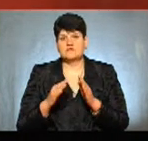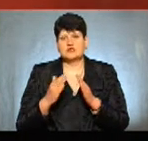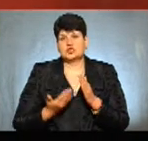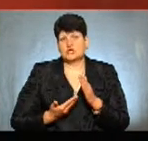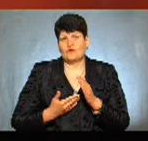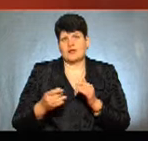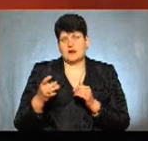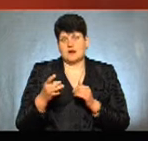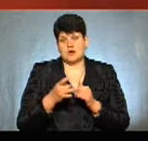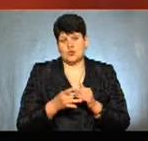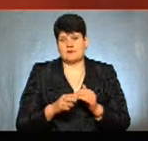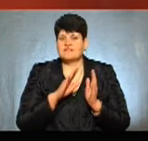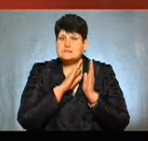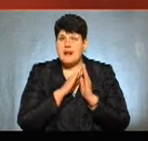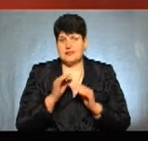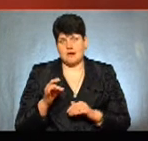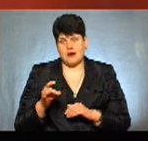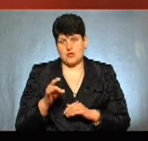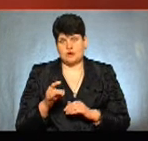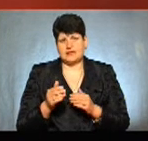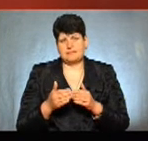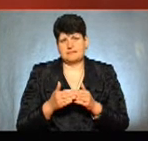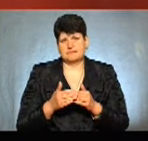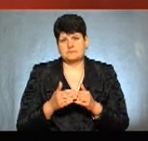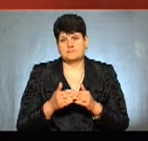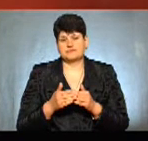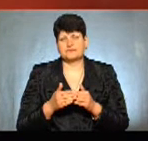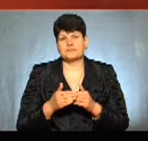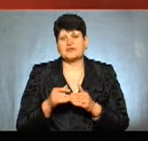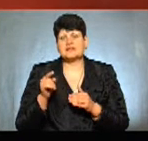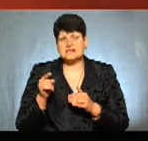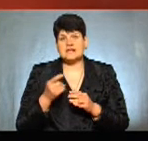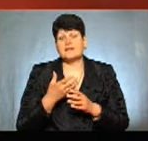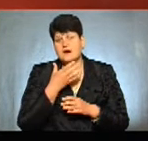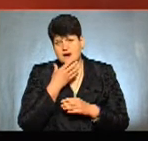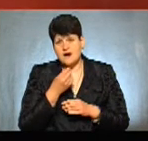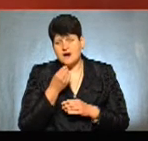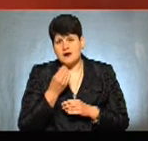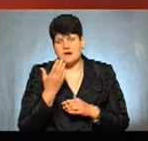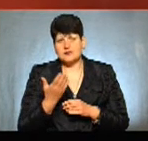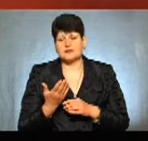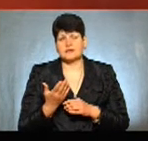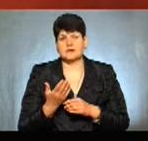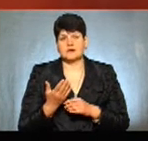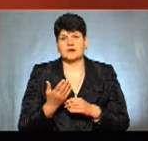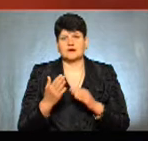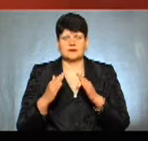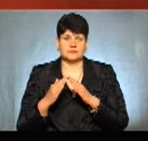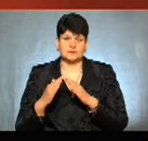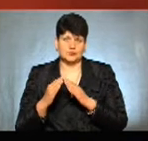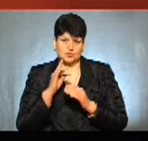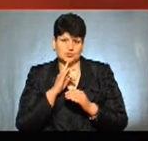районах вже спальних. Ближче вже до центру. В принципі, вони гарні самі по собі ці конструкції.